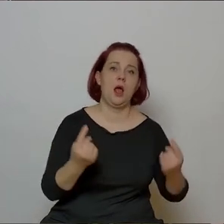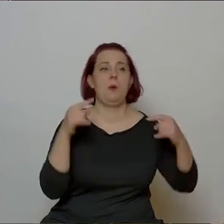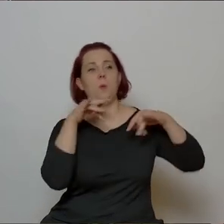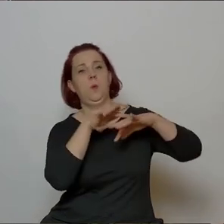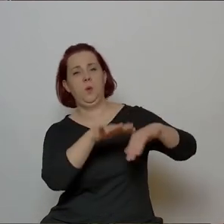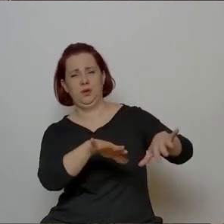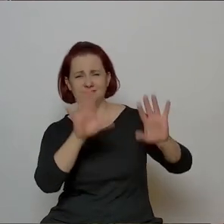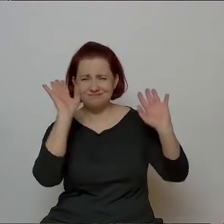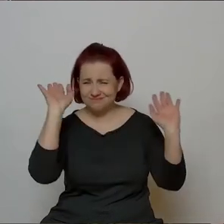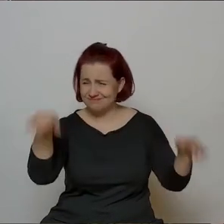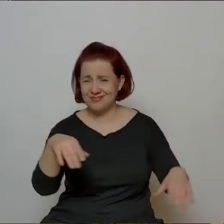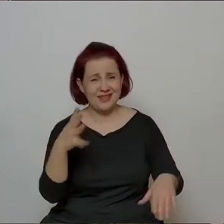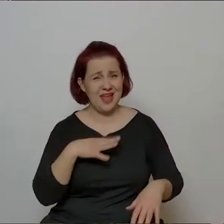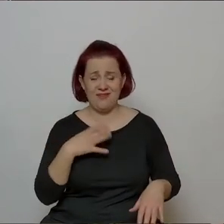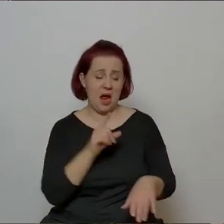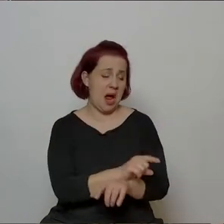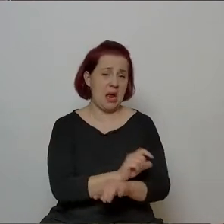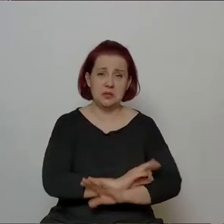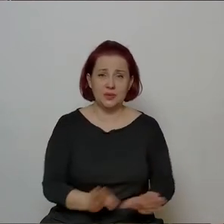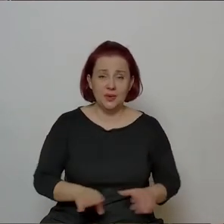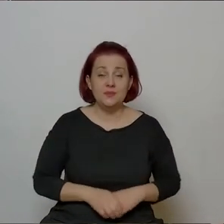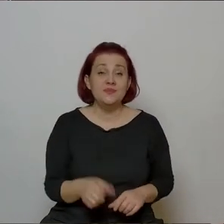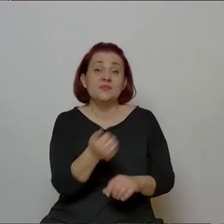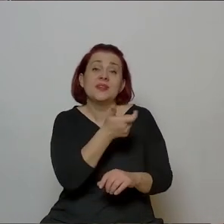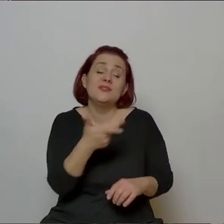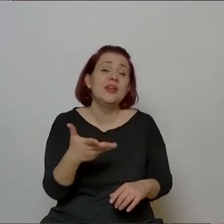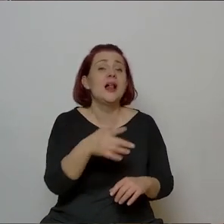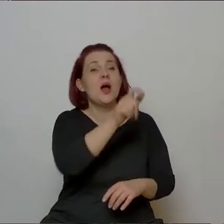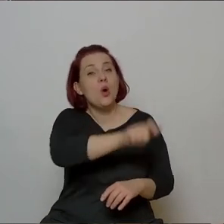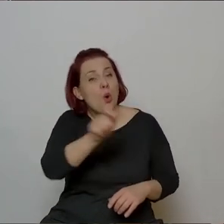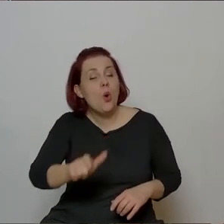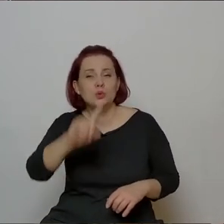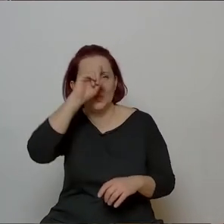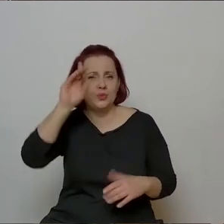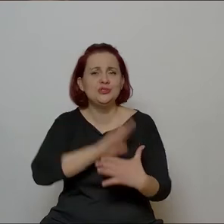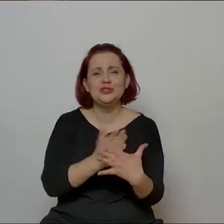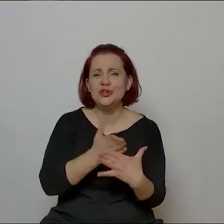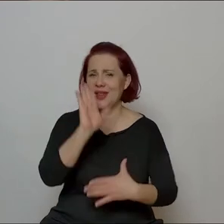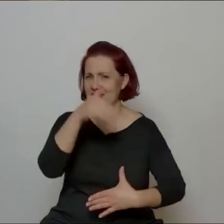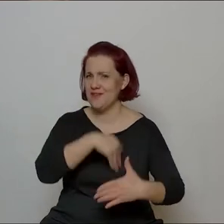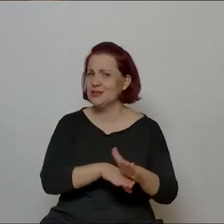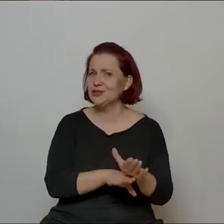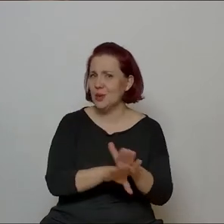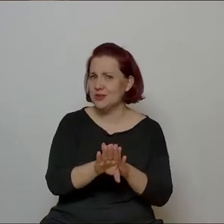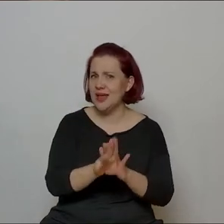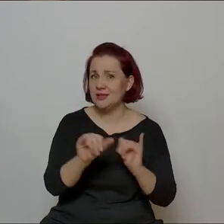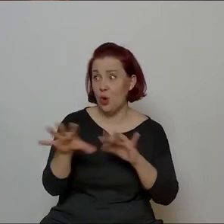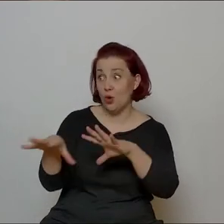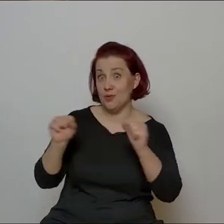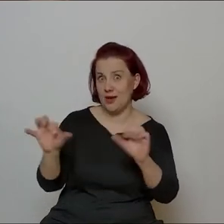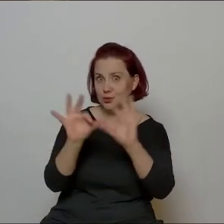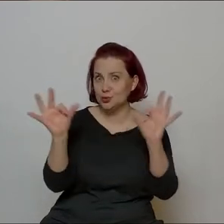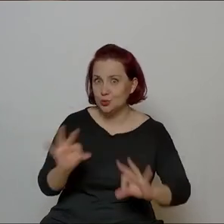myślę, że wielu ludzi takich średnio wykształconych w kierunku odbierania sztuki,